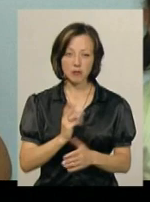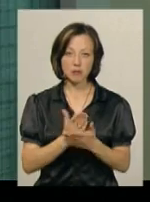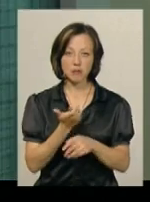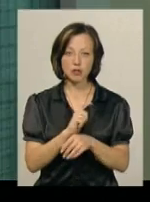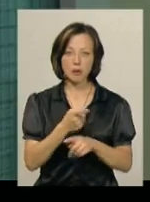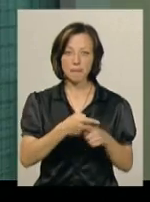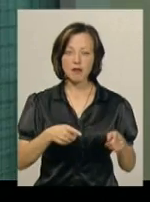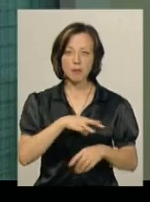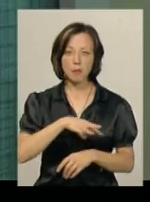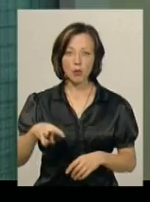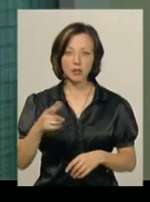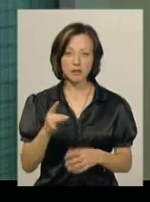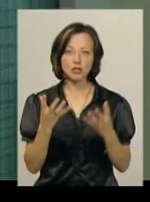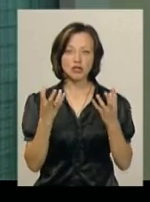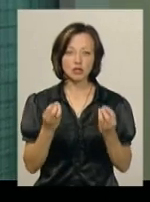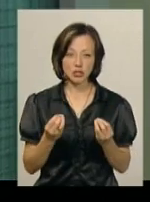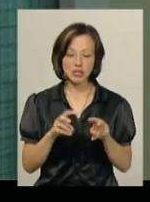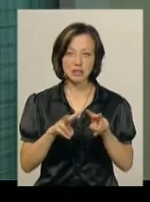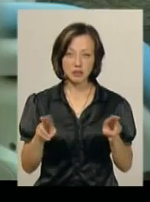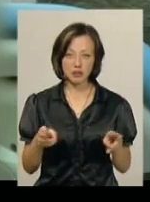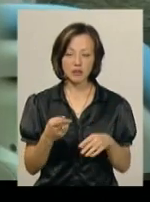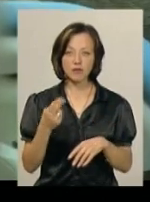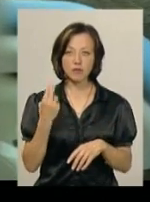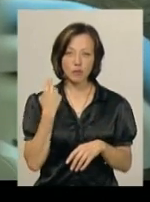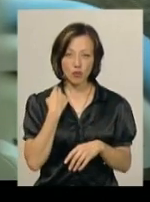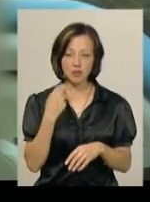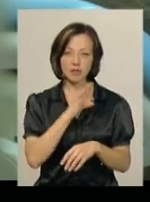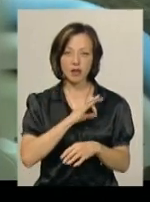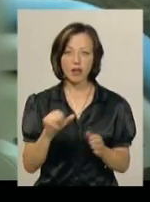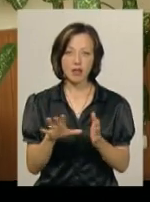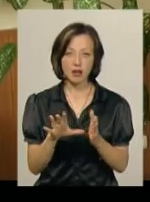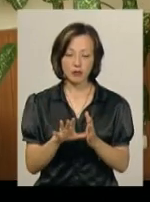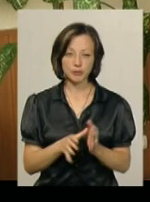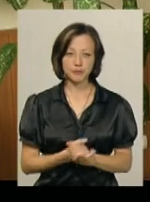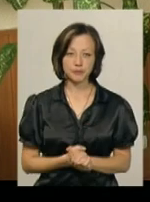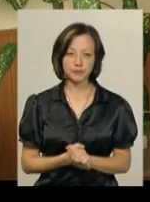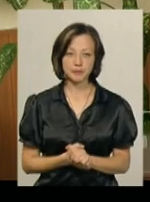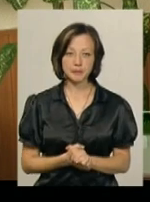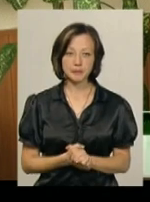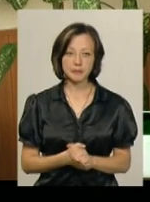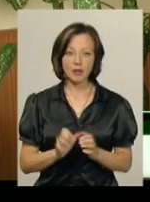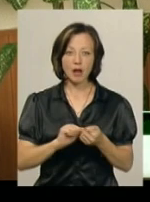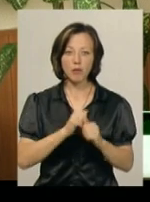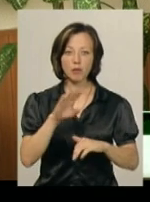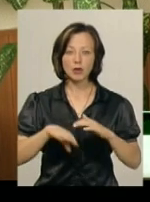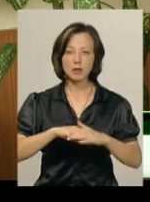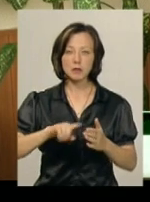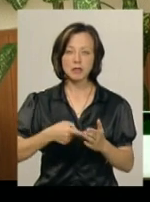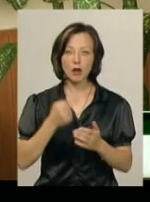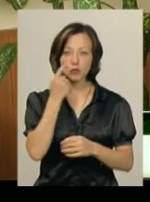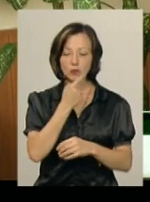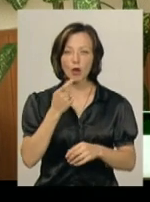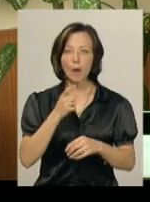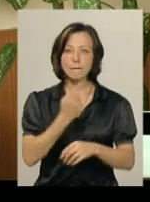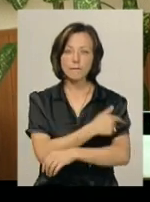більше півмільйона гривень. Ще стільки ж поліклініка вина за використані енергоносії. Подільська міська стоматологічна поліклініка і